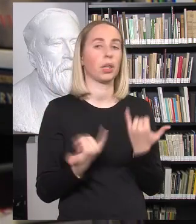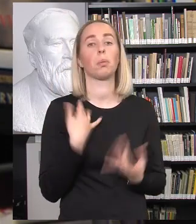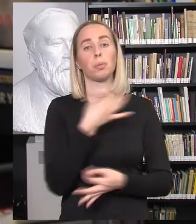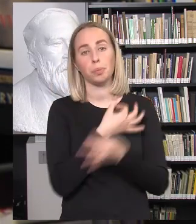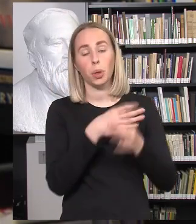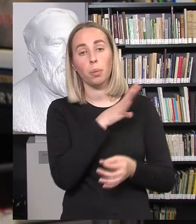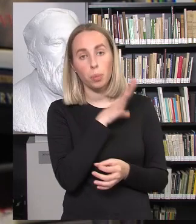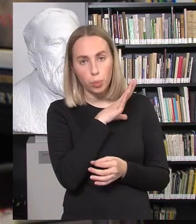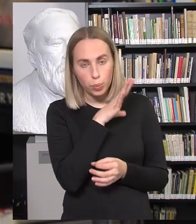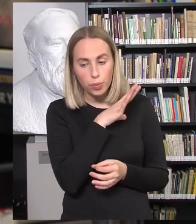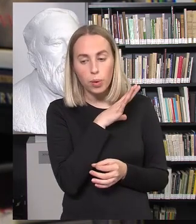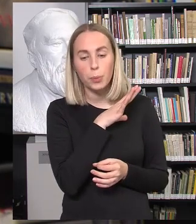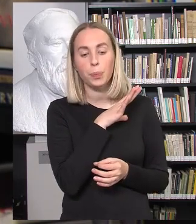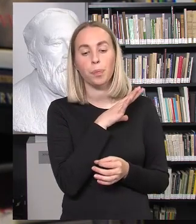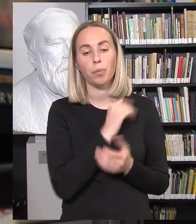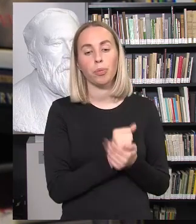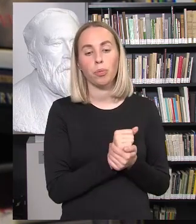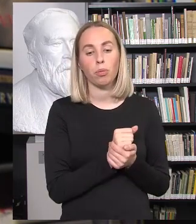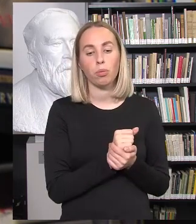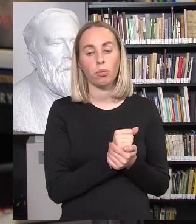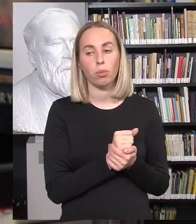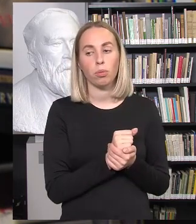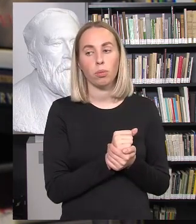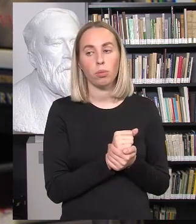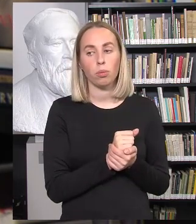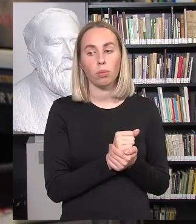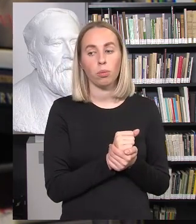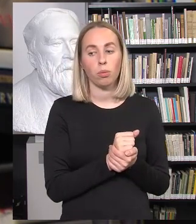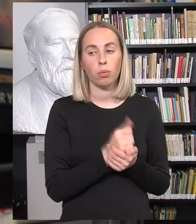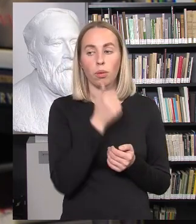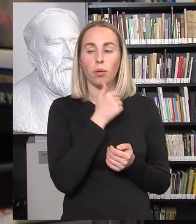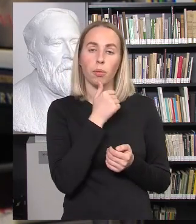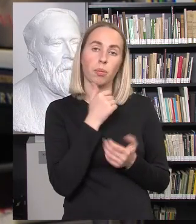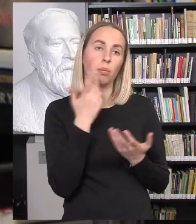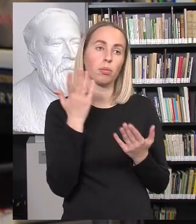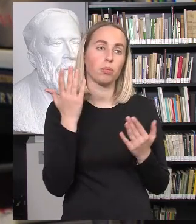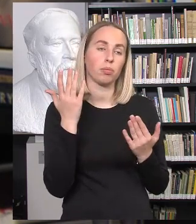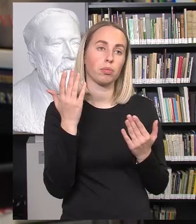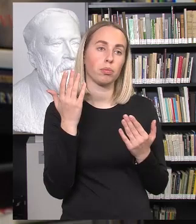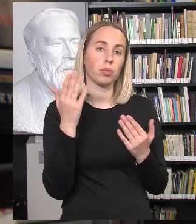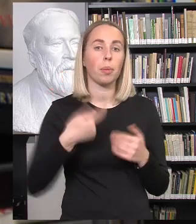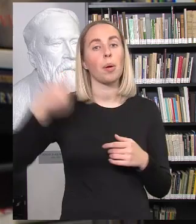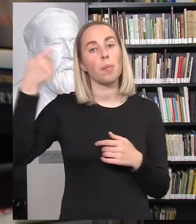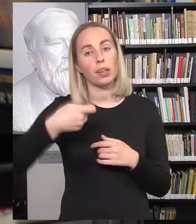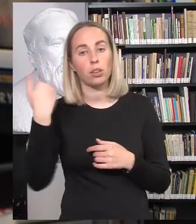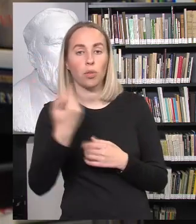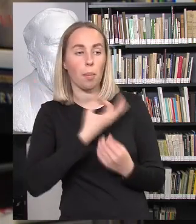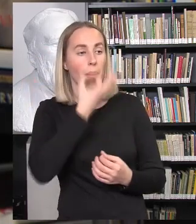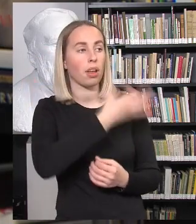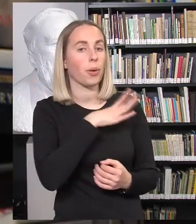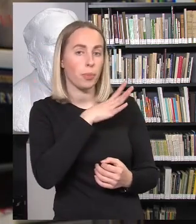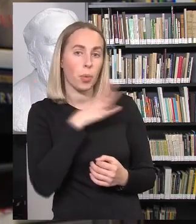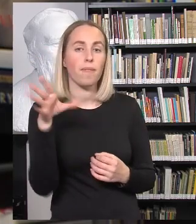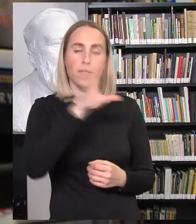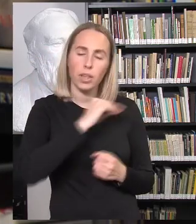pavyzdžiui, pasiekti ir, na, tokie įdomus pareiškimai ir iš aukščiausių šalies pareigų, kaip, pavyzdžiui, prezidento pareiškimas, kad jis dės